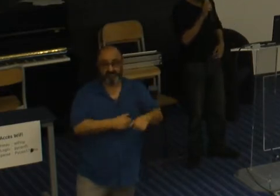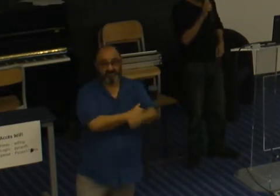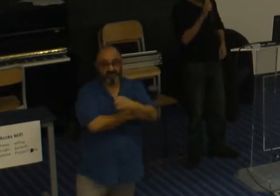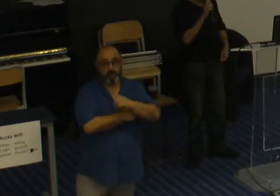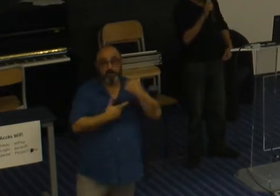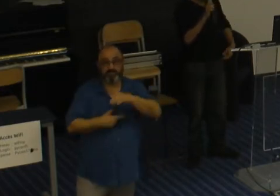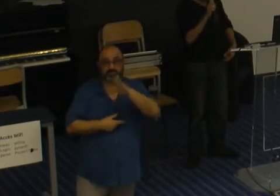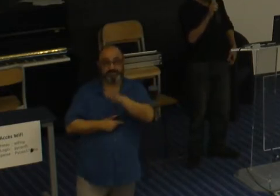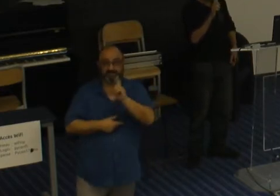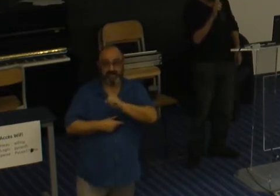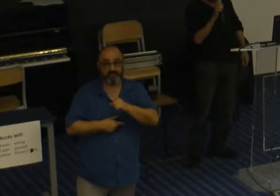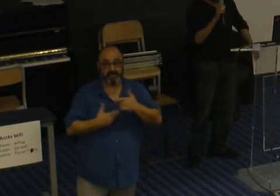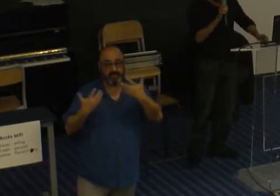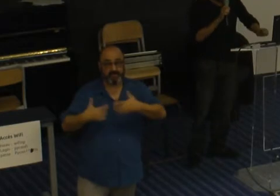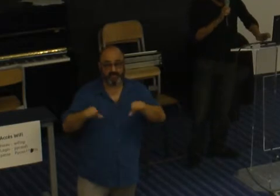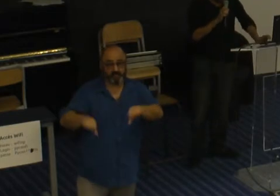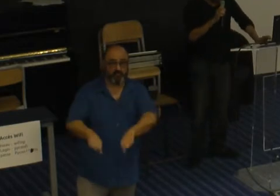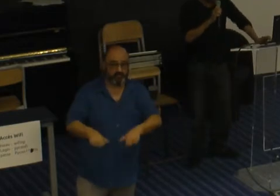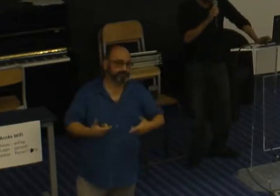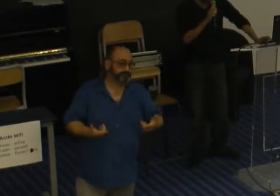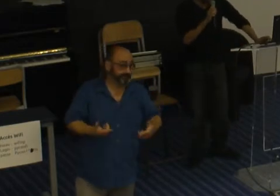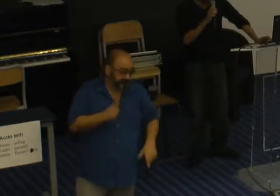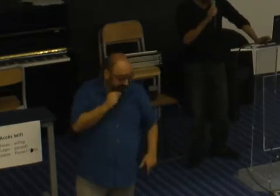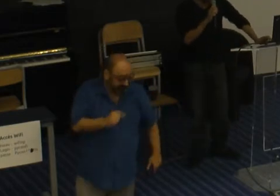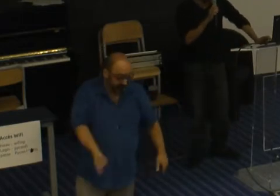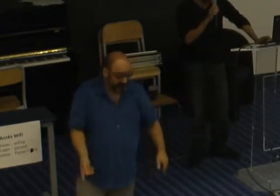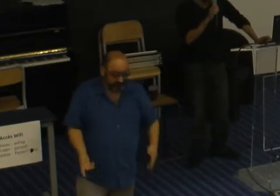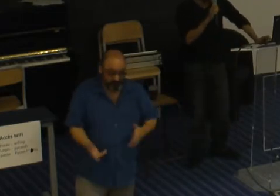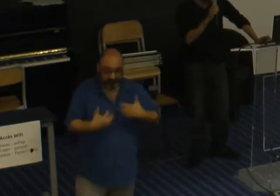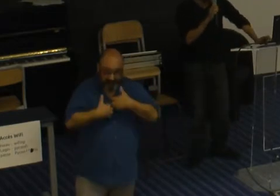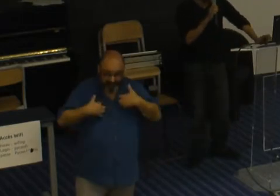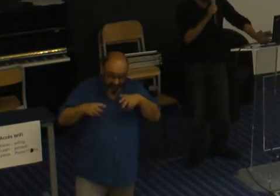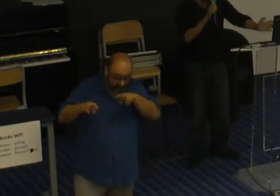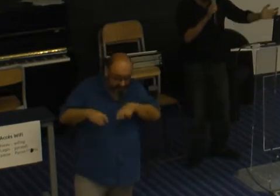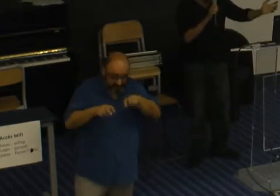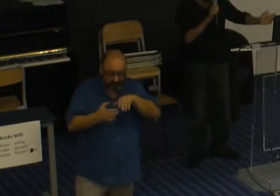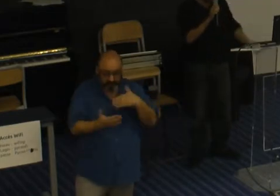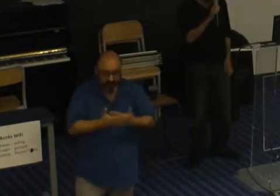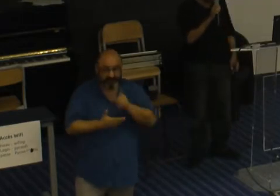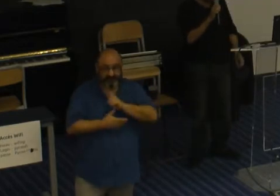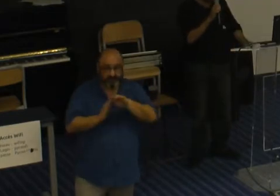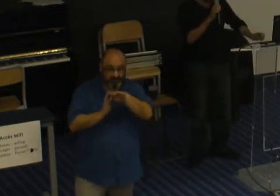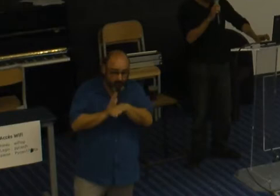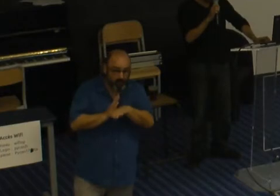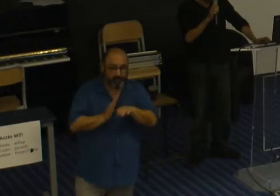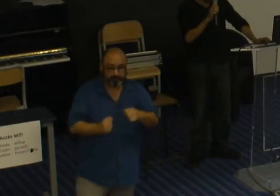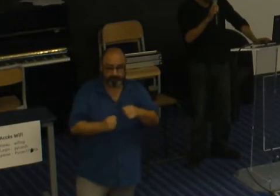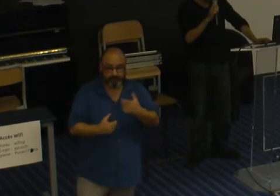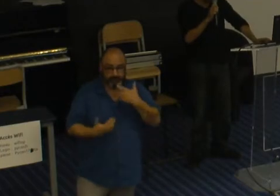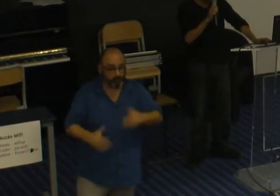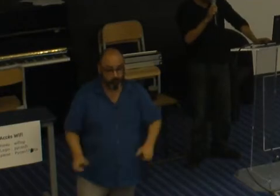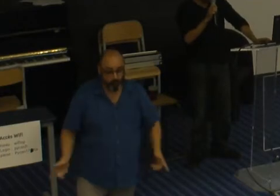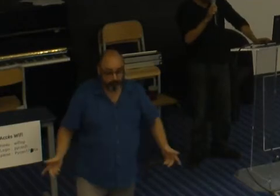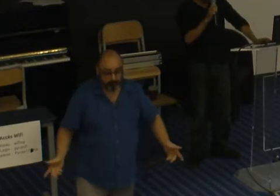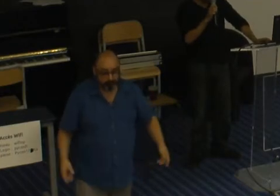stupide. il n a aucune preuve scientifique qui prouve que les femmes sont moins adaptées aux maths. Mais bon, on a